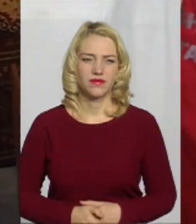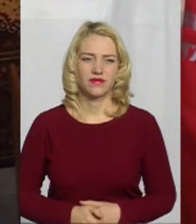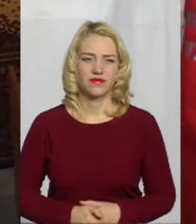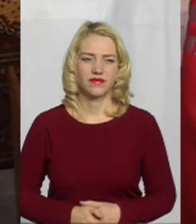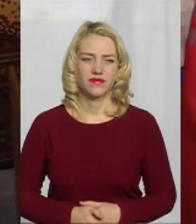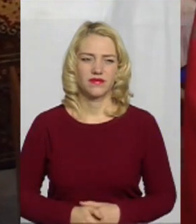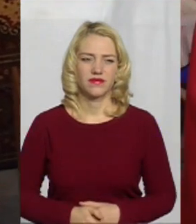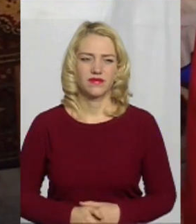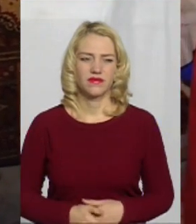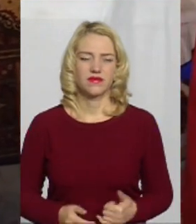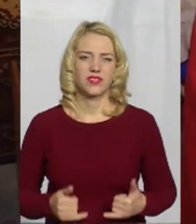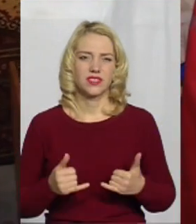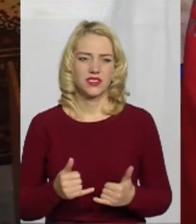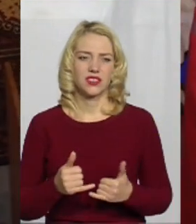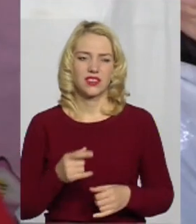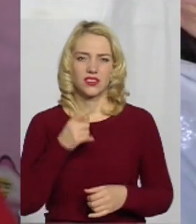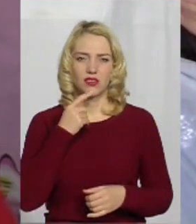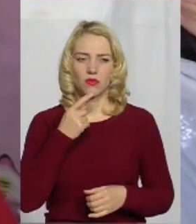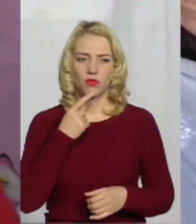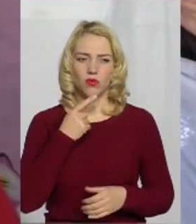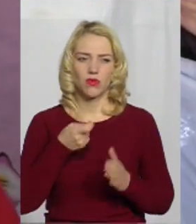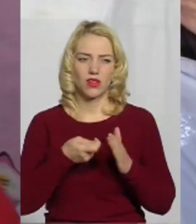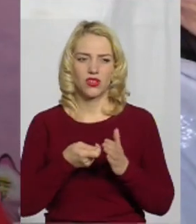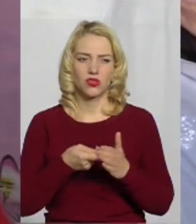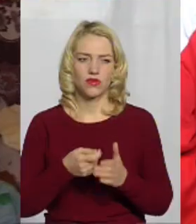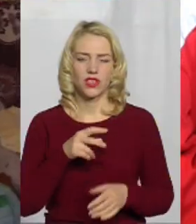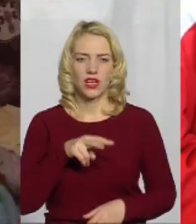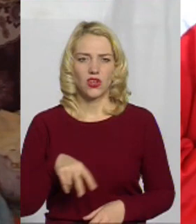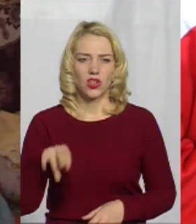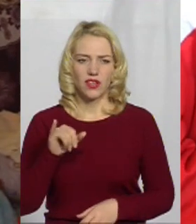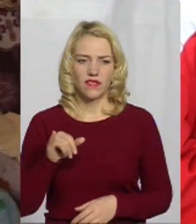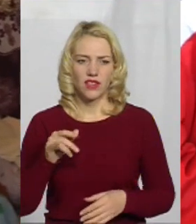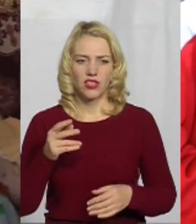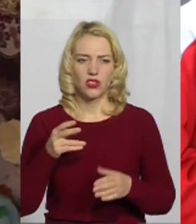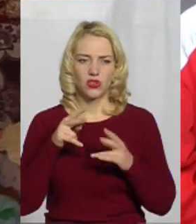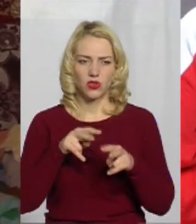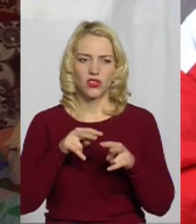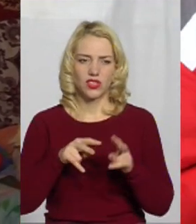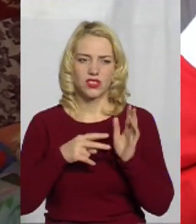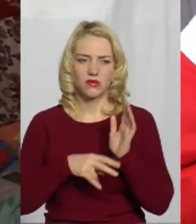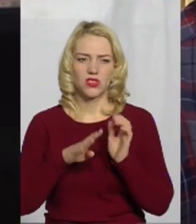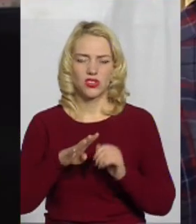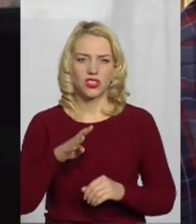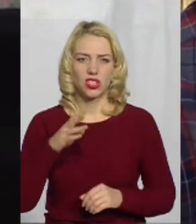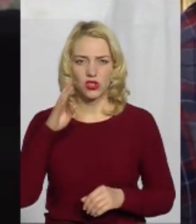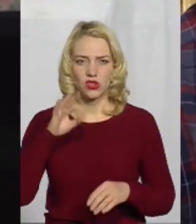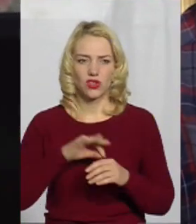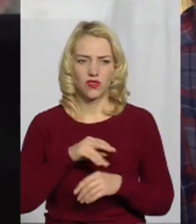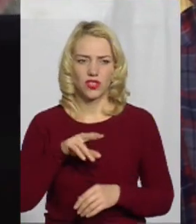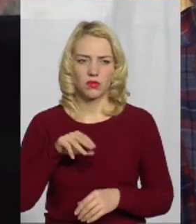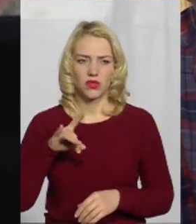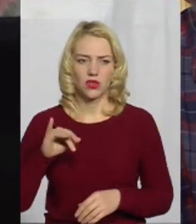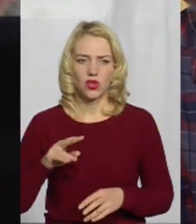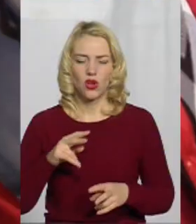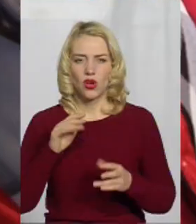І зараз пробуємо похарчуватися. Лідію Іванівну доглядає її 84-річний чоловік Петро. Каже, помити і